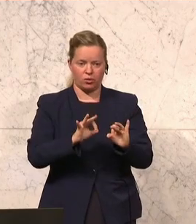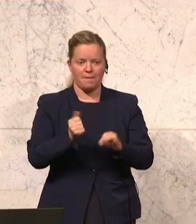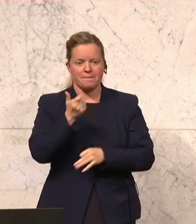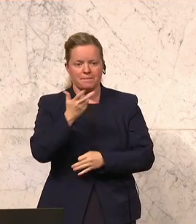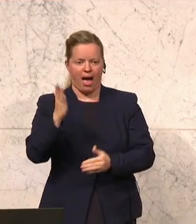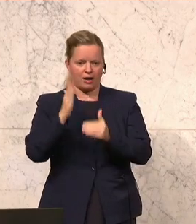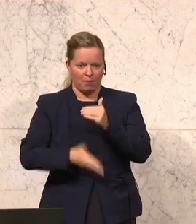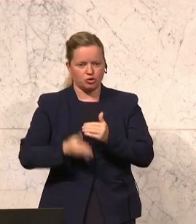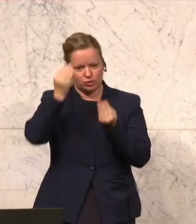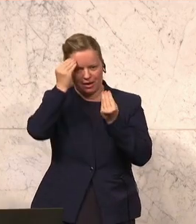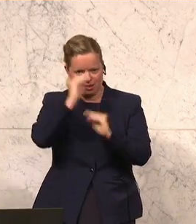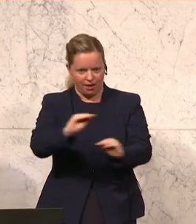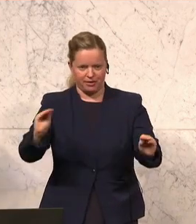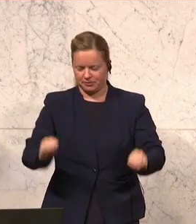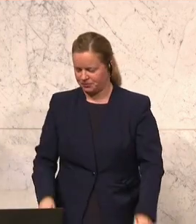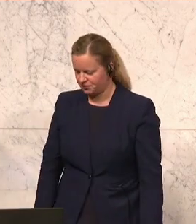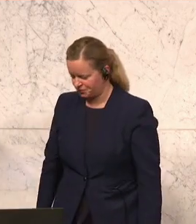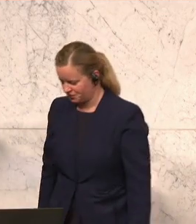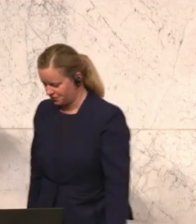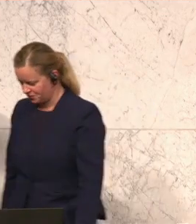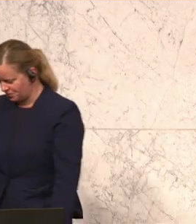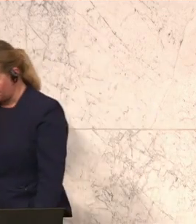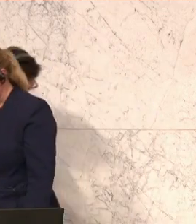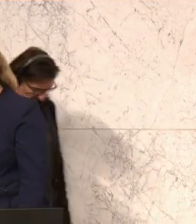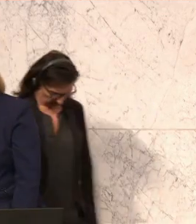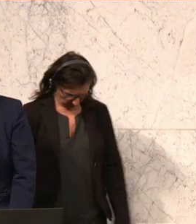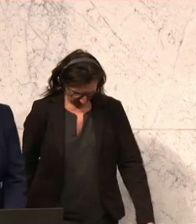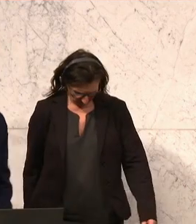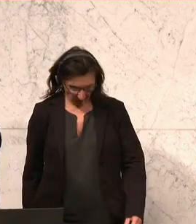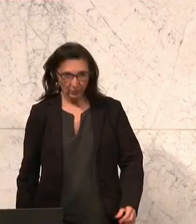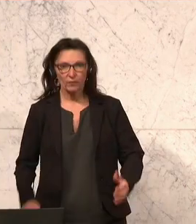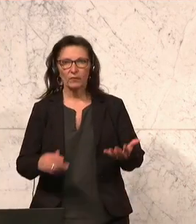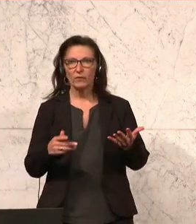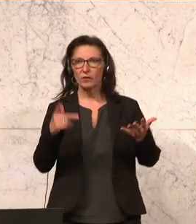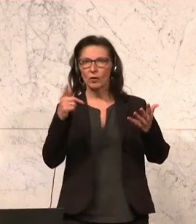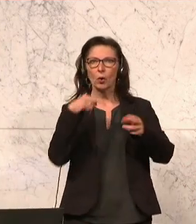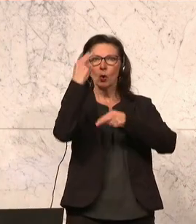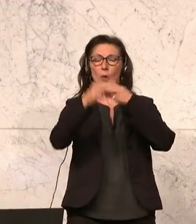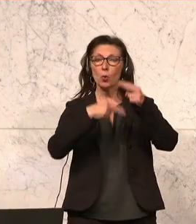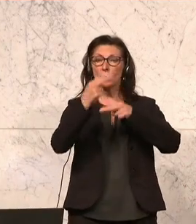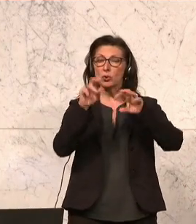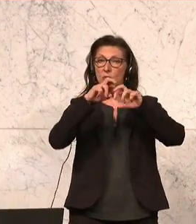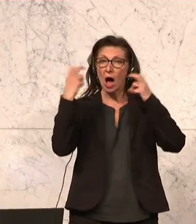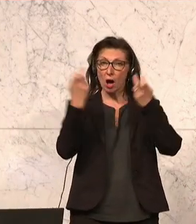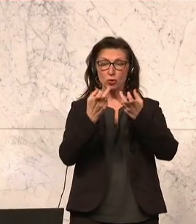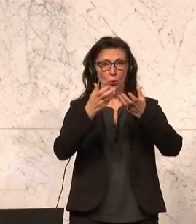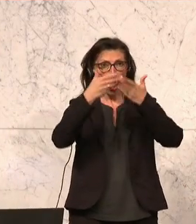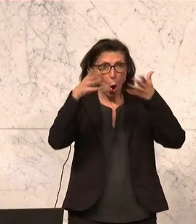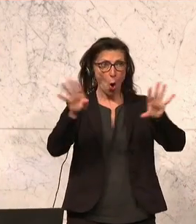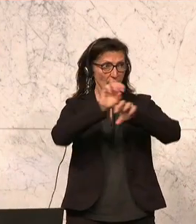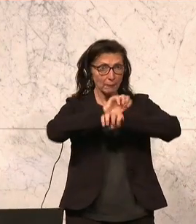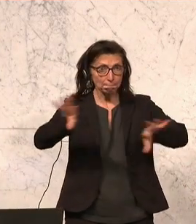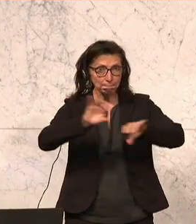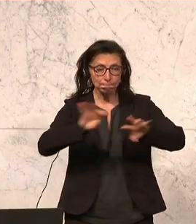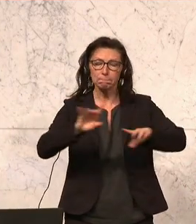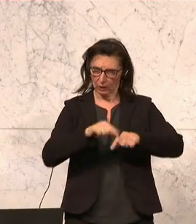Gedanken. Wir bekennen uns auch sehr klar zur öffentlichen Übertragung der Untersuchungsausschüsse, weil wir die Hoffnung hätten, dass